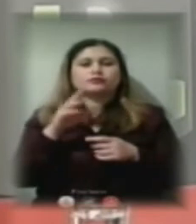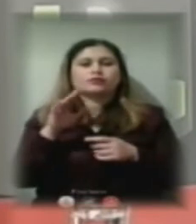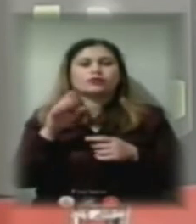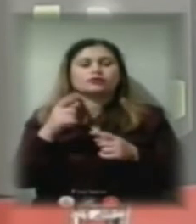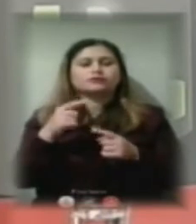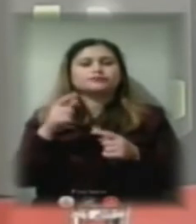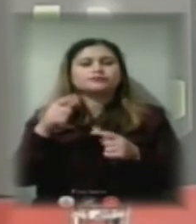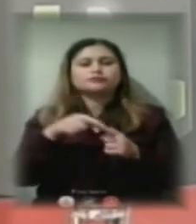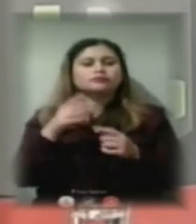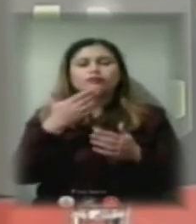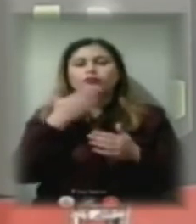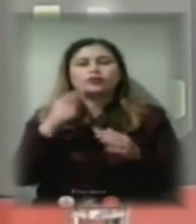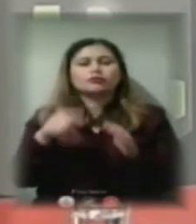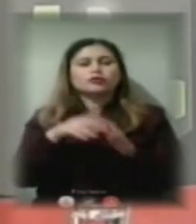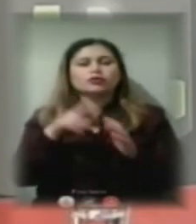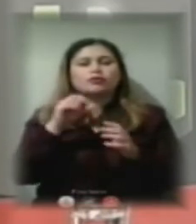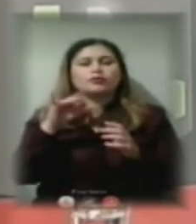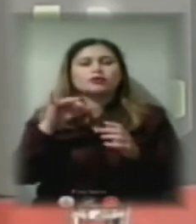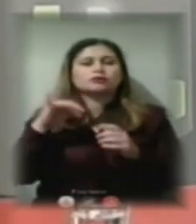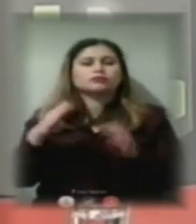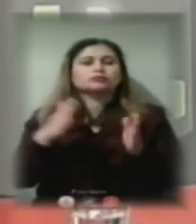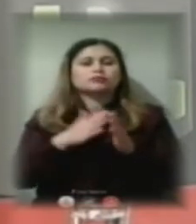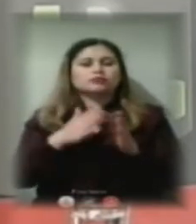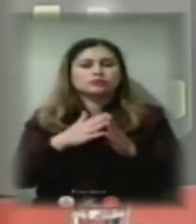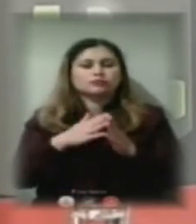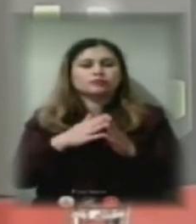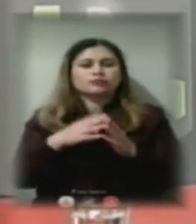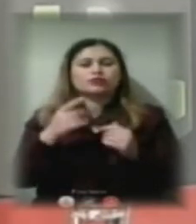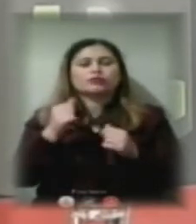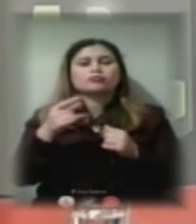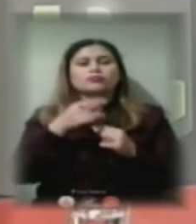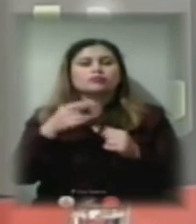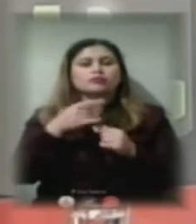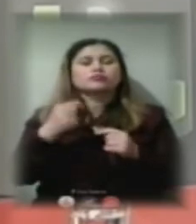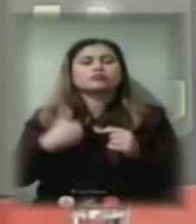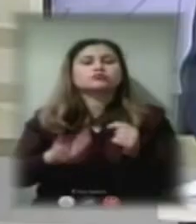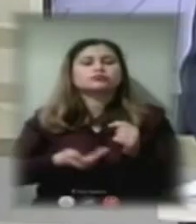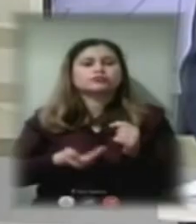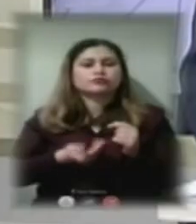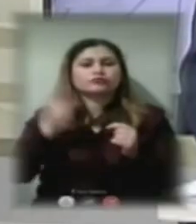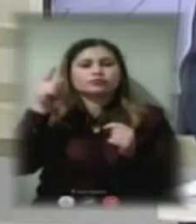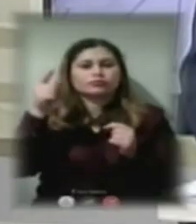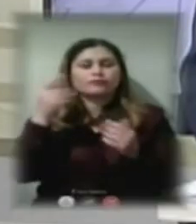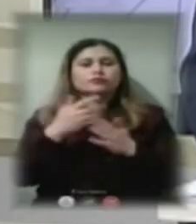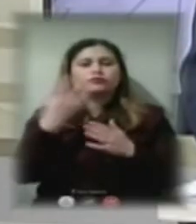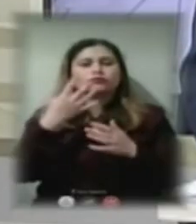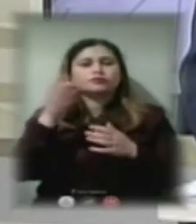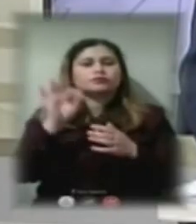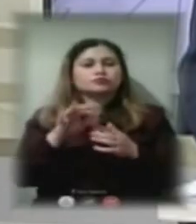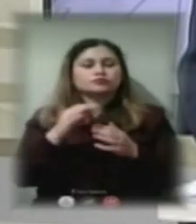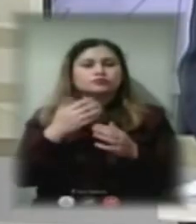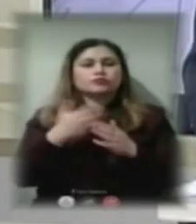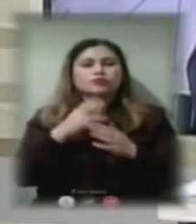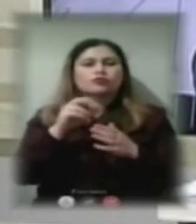підпадають кооперативні будинки. А, наприклад, на мікрорайоні, я живу, там відсотків 40 – це кооперативні будинки.